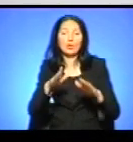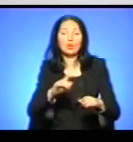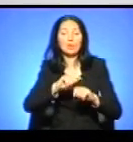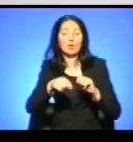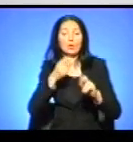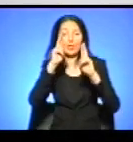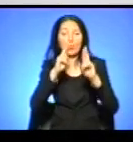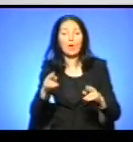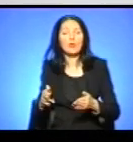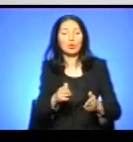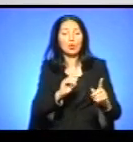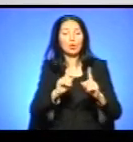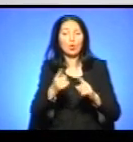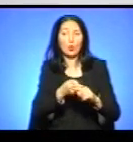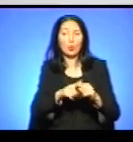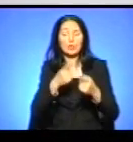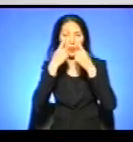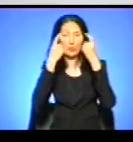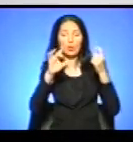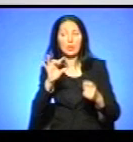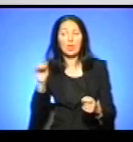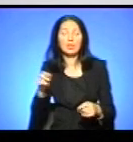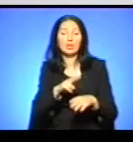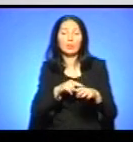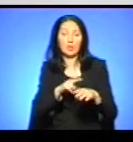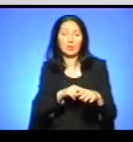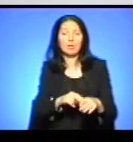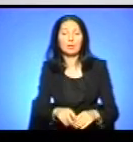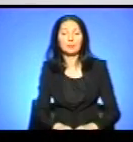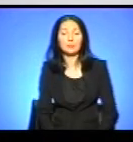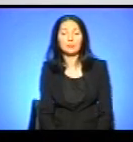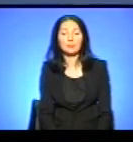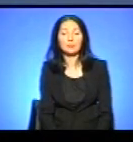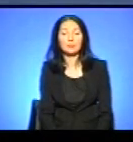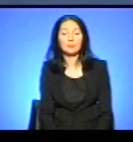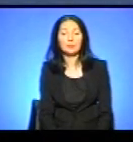руху. Про це повідомила речник патрульної поліції Тернопільщини Оксана Смільська.